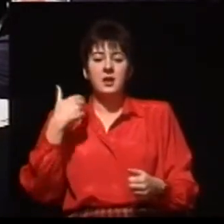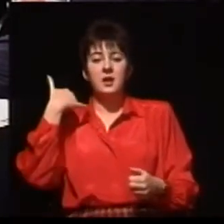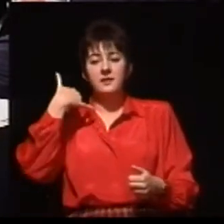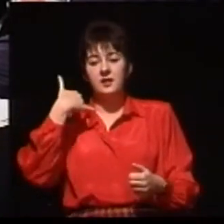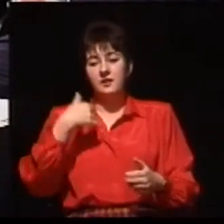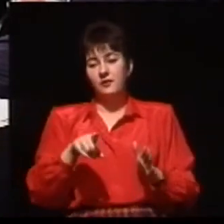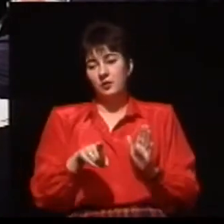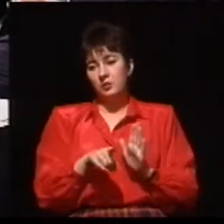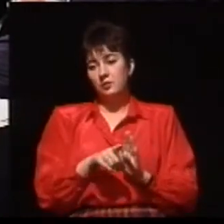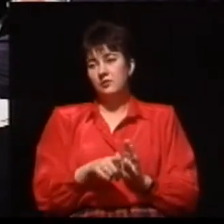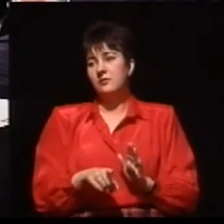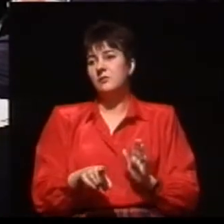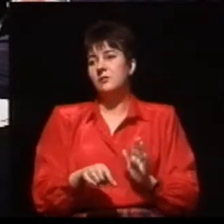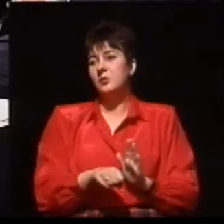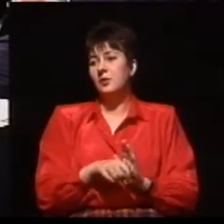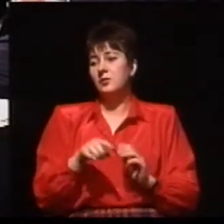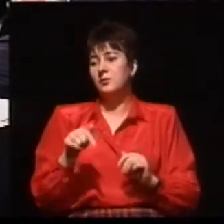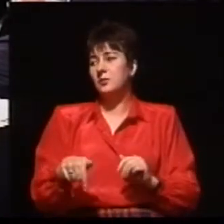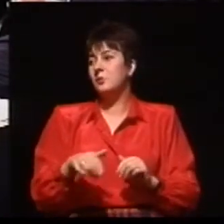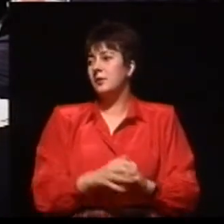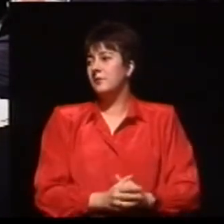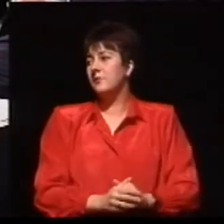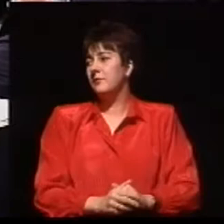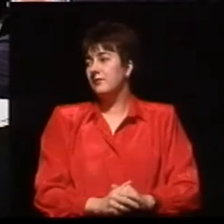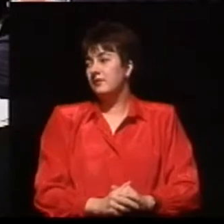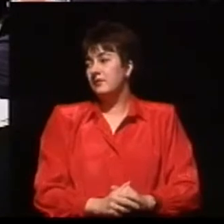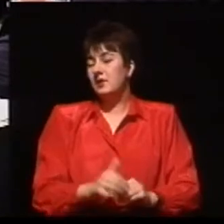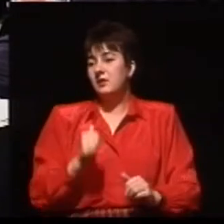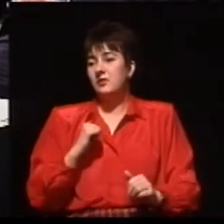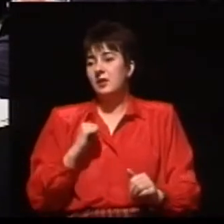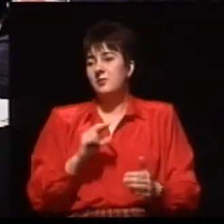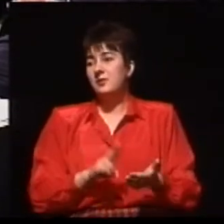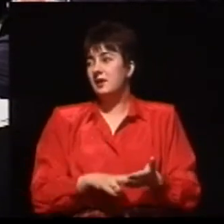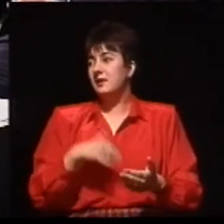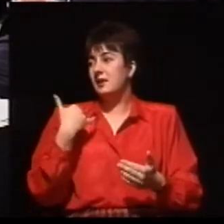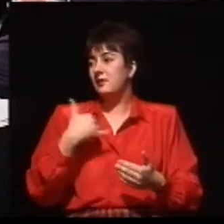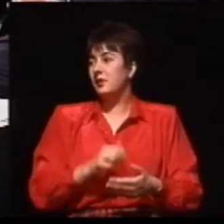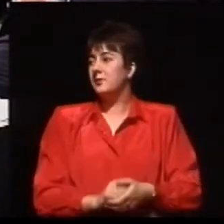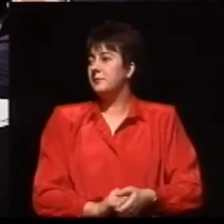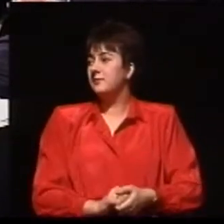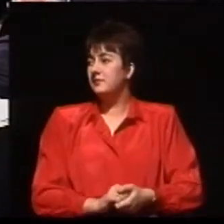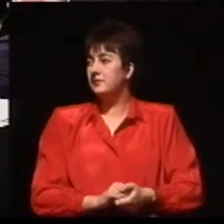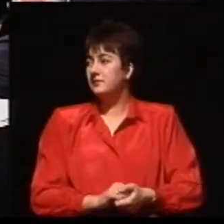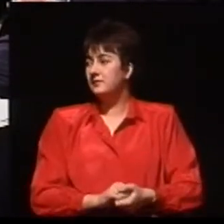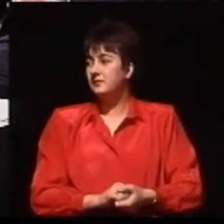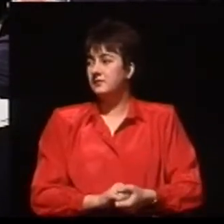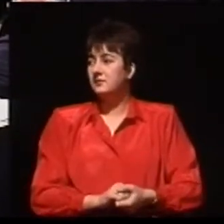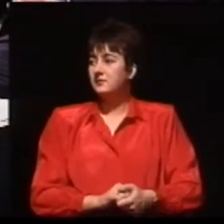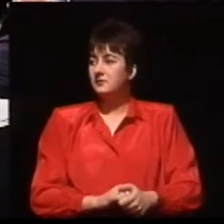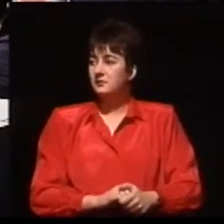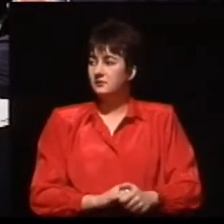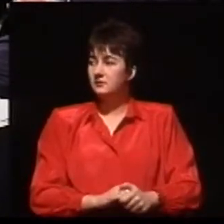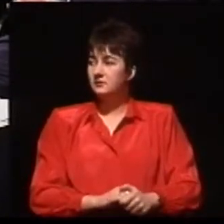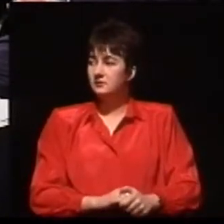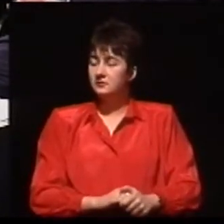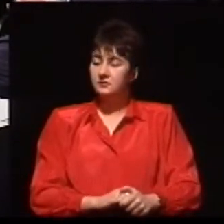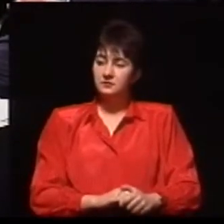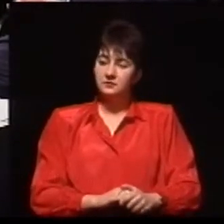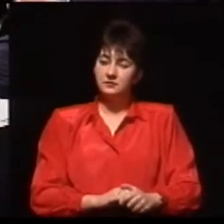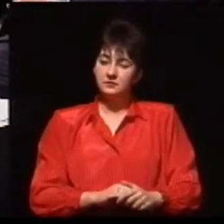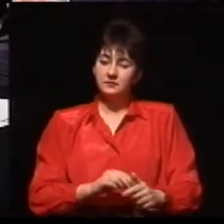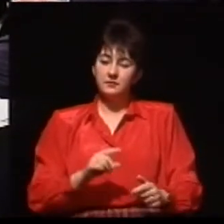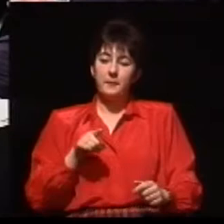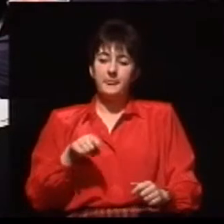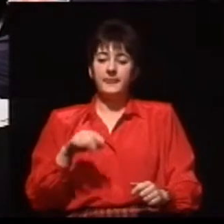Jesteśmy tu w studio na Grzybowskiej, czekamy na Państwa telefony. Panie profesorze, ten implant, czy to jest rzecz, która